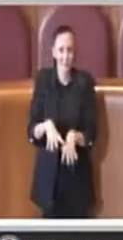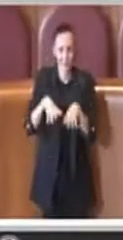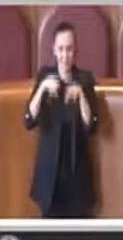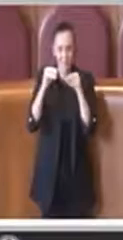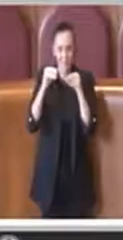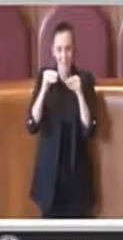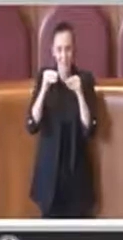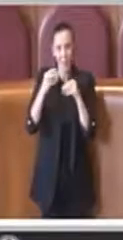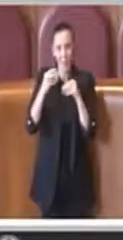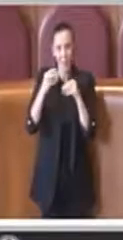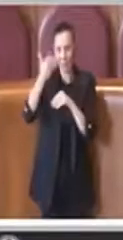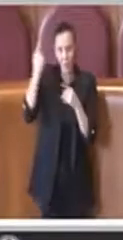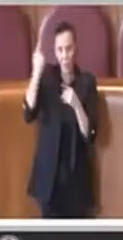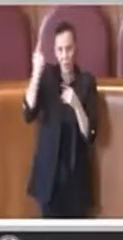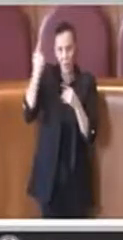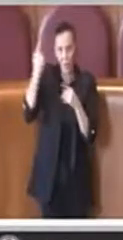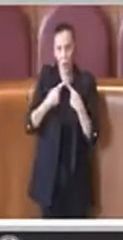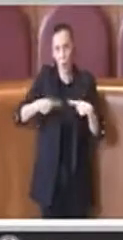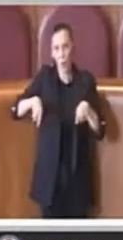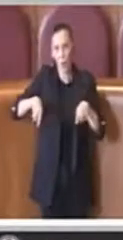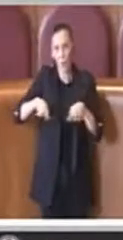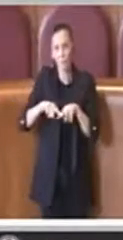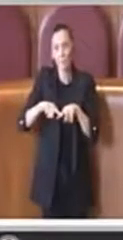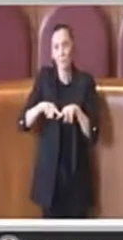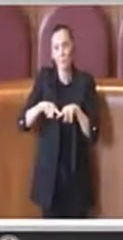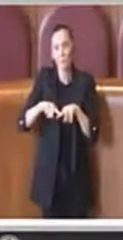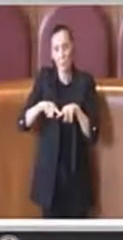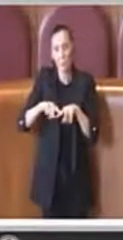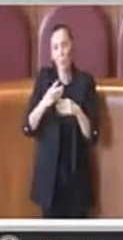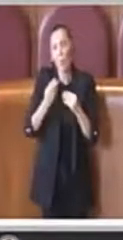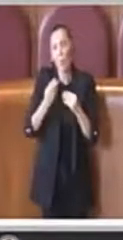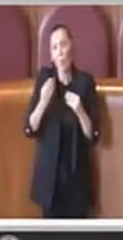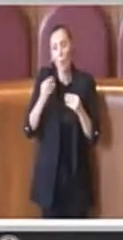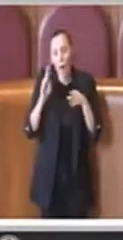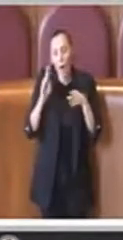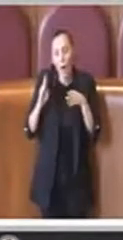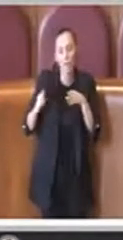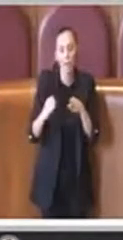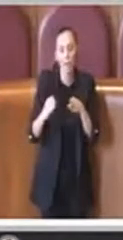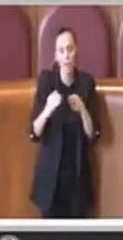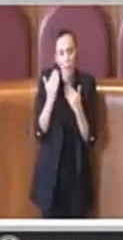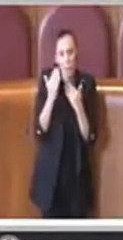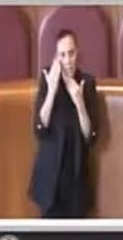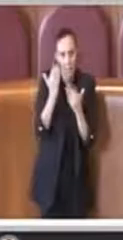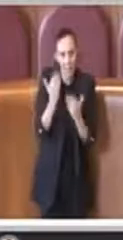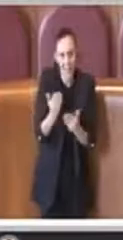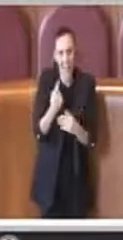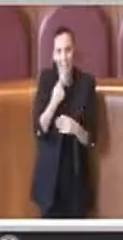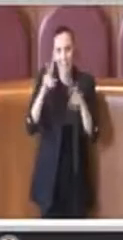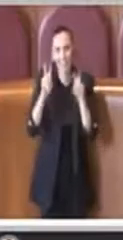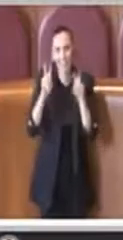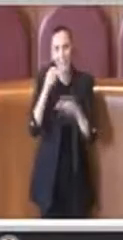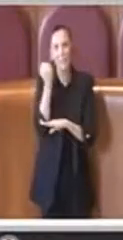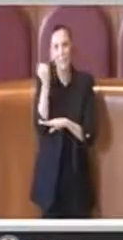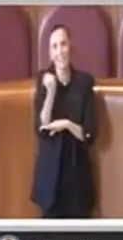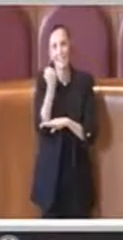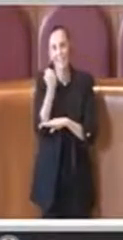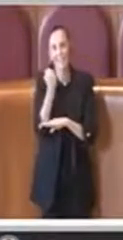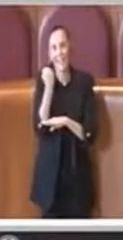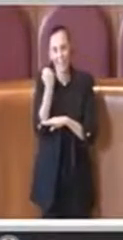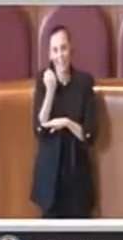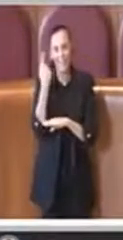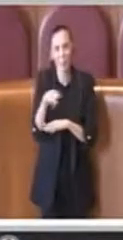consigliatura si è dedicata anche attenzione al tema dei servizi rivolti alle persone